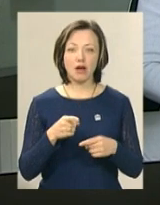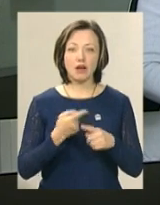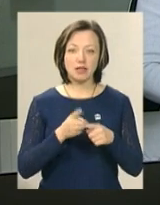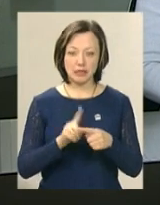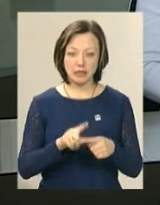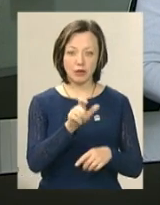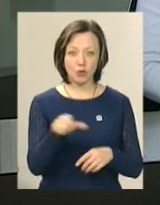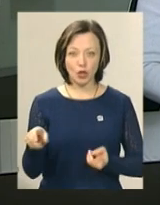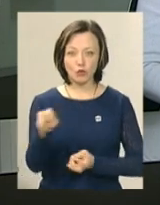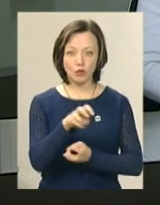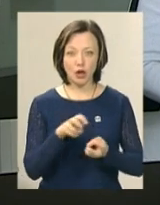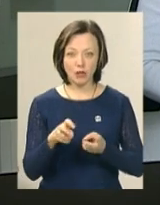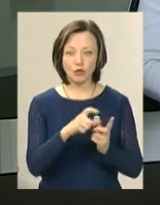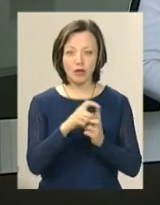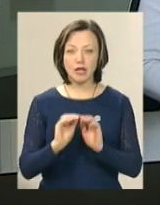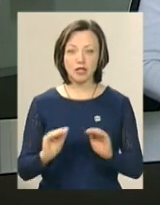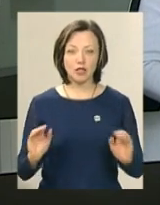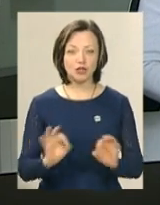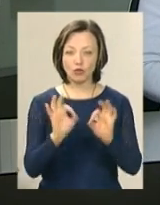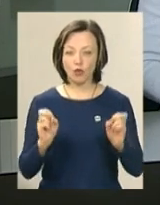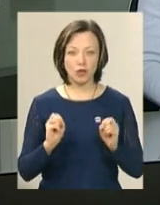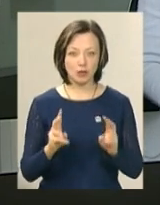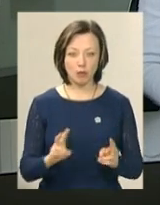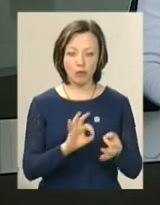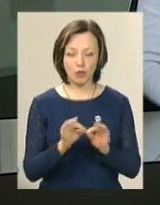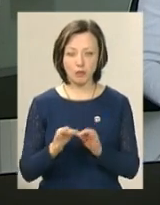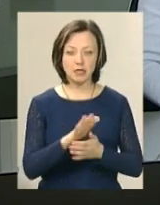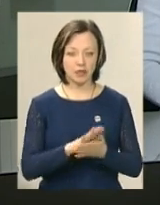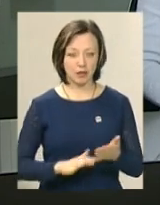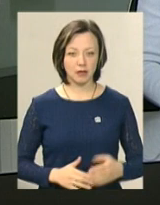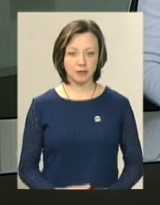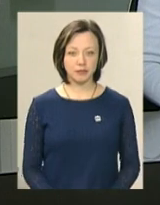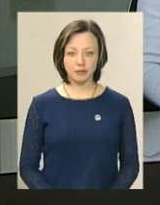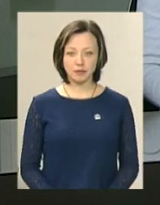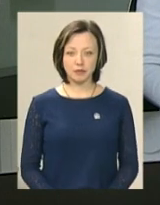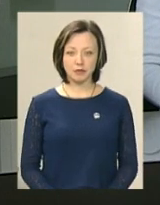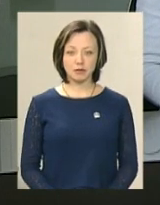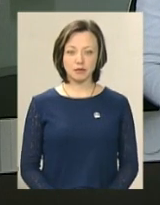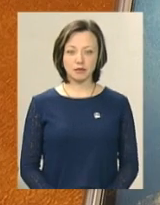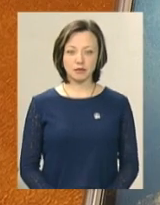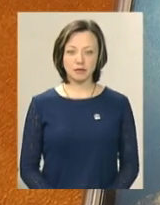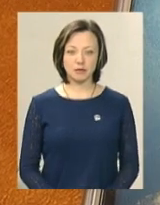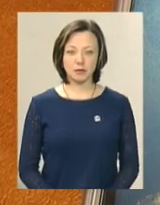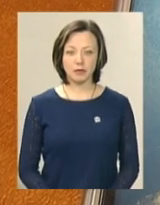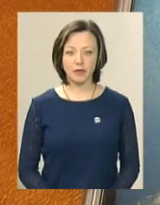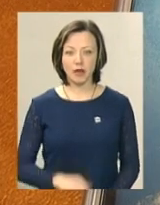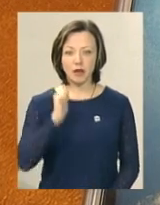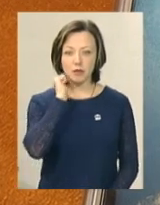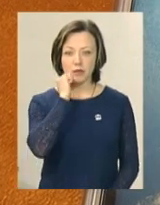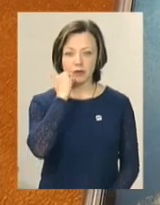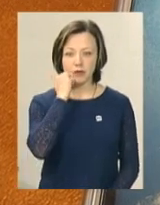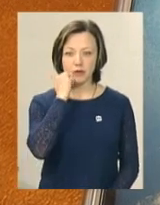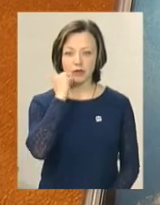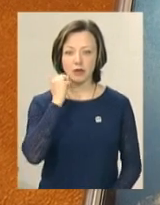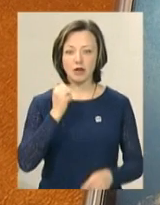розшукують. За його словами, дітям нічого не загрожує. Подробиці у матеріалі Ірина Аріон. Бабуся старшокласника